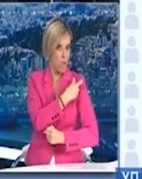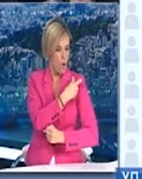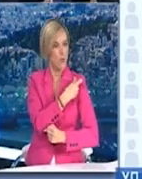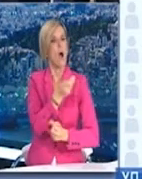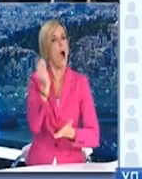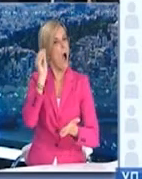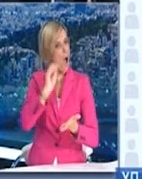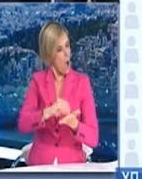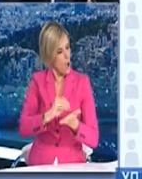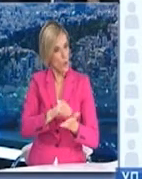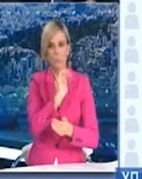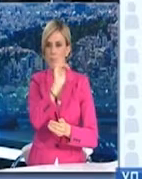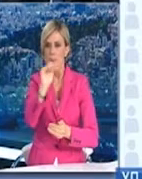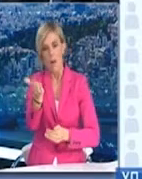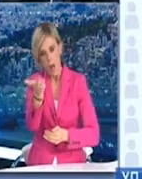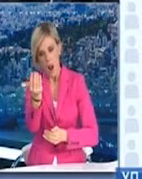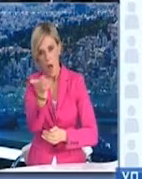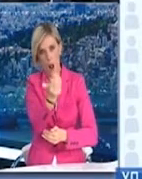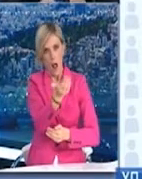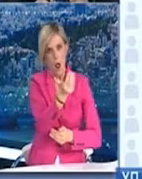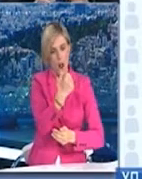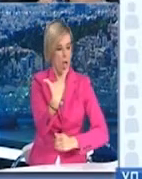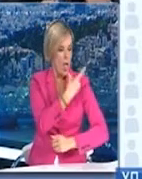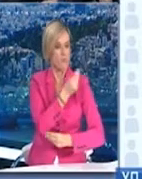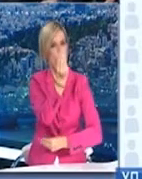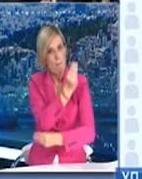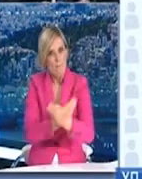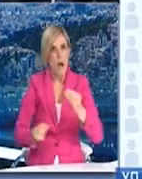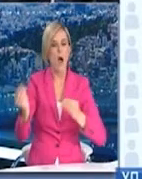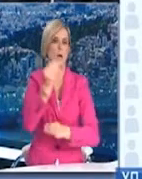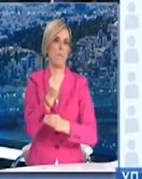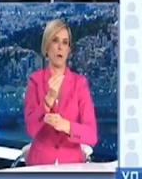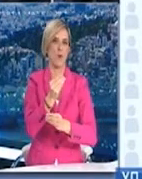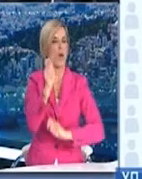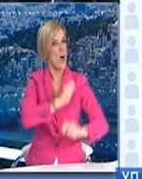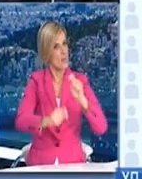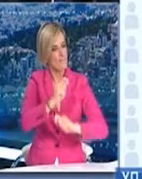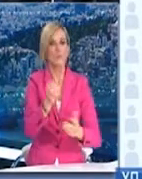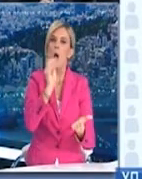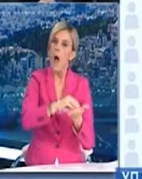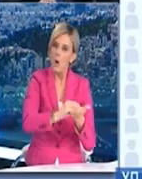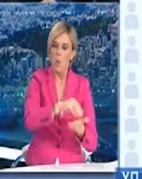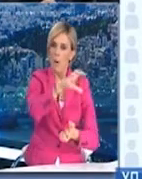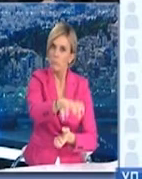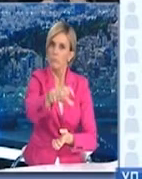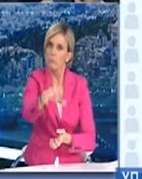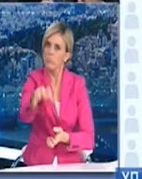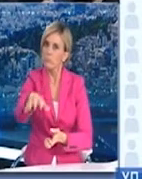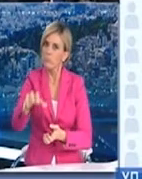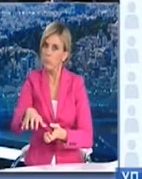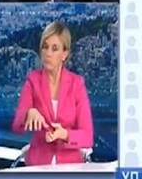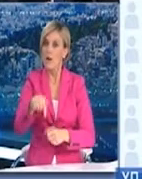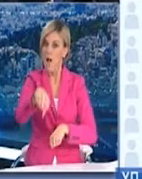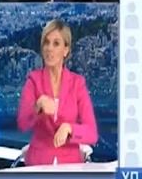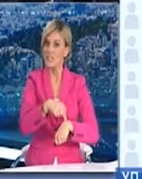αναπτύξουμε περαιτέρω το σχέδιό μας για έξτρα κι άλλα εμβολιαστικά κέντρα, προκειμένου να μπορέσουν να καλύψουν τις ανάγκες. Αλλά 1